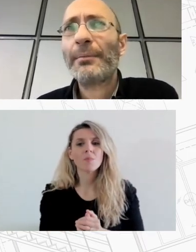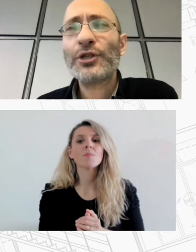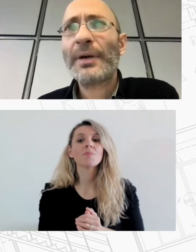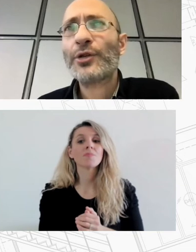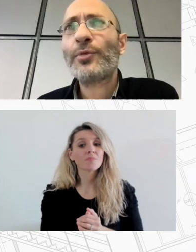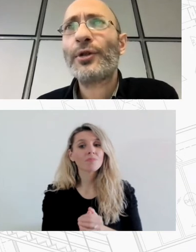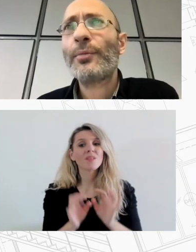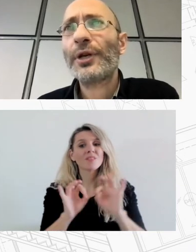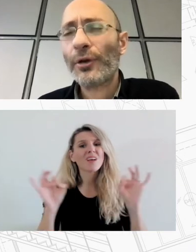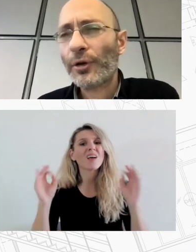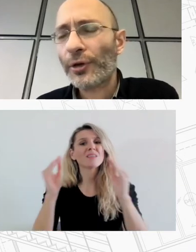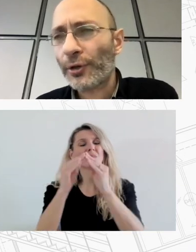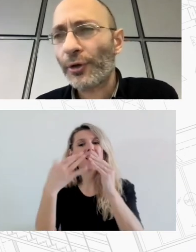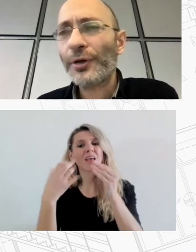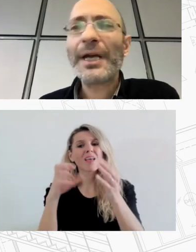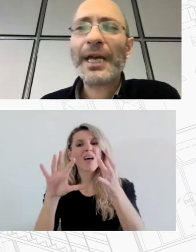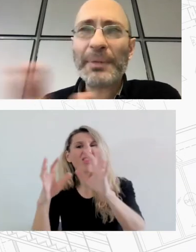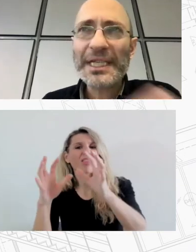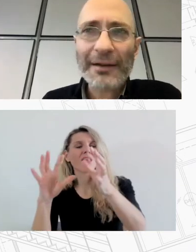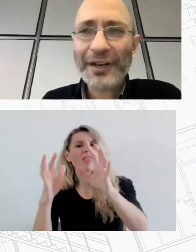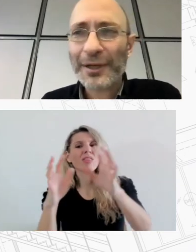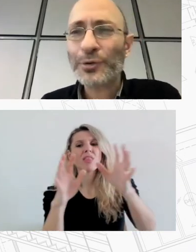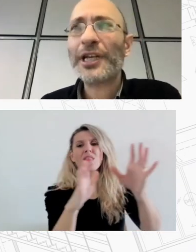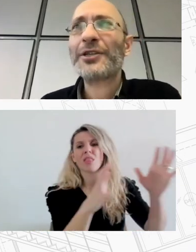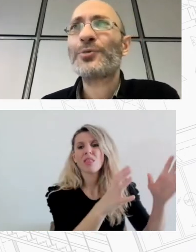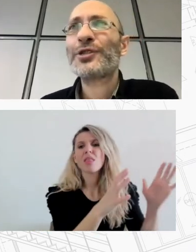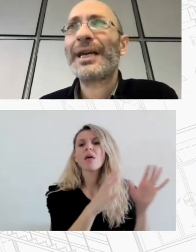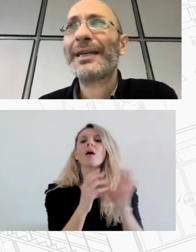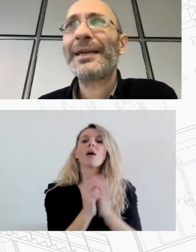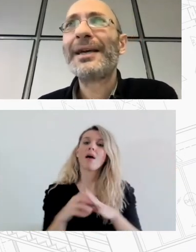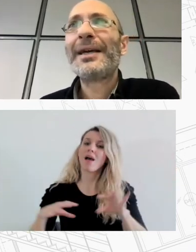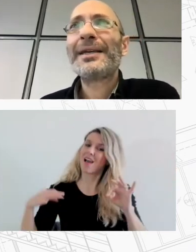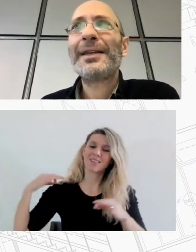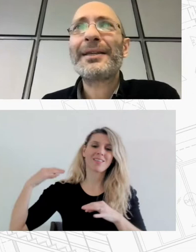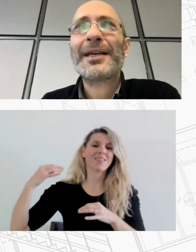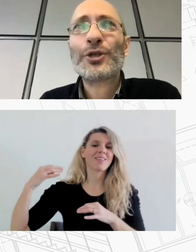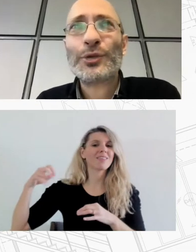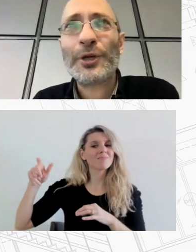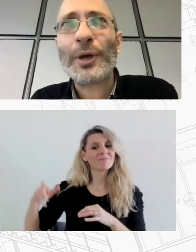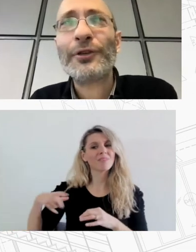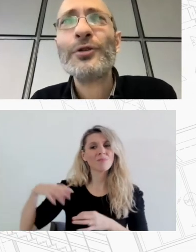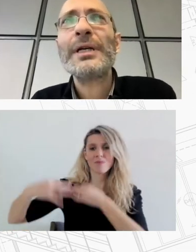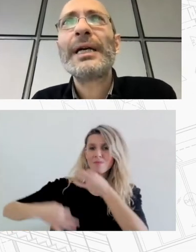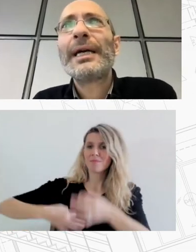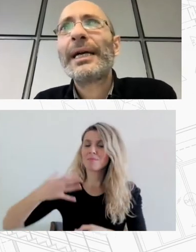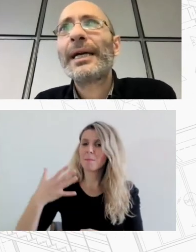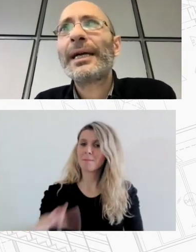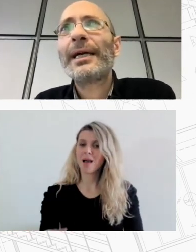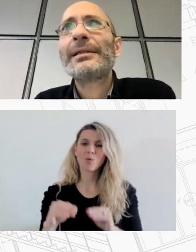παρακνήση στο μαρασμό δρόμων και ολόκληρων γειτονιών επίσης αναφέρθηκε στους χαιρετισμούς στην αρχή και είναι ιδιαίτερα αξιοσημείο το αυτό